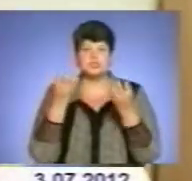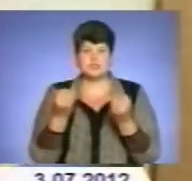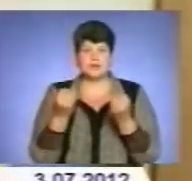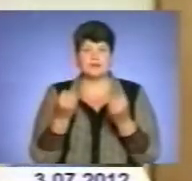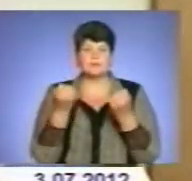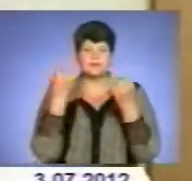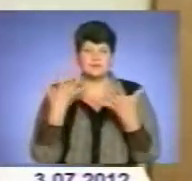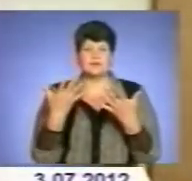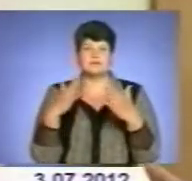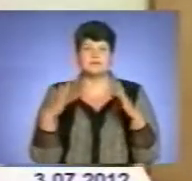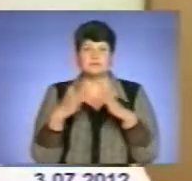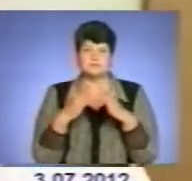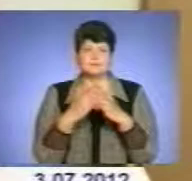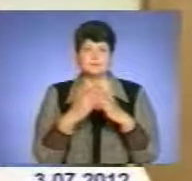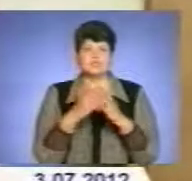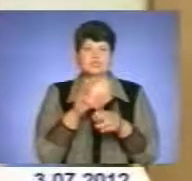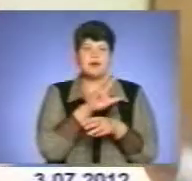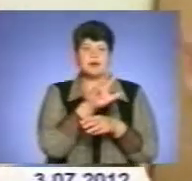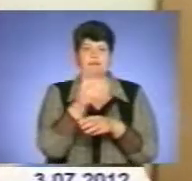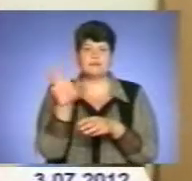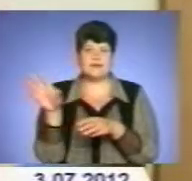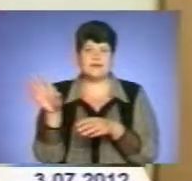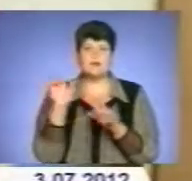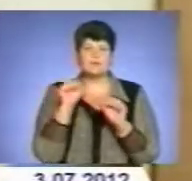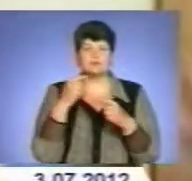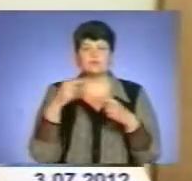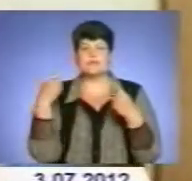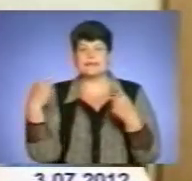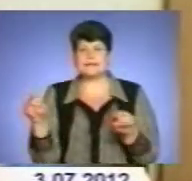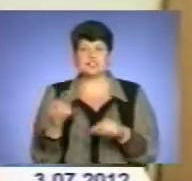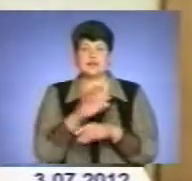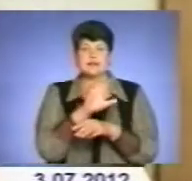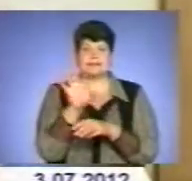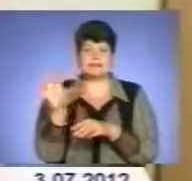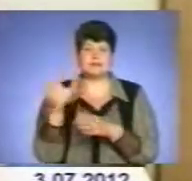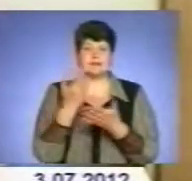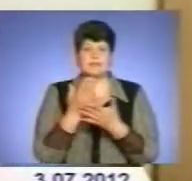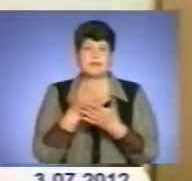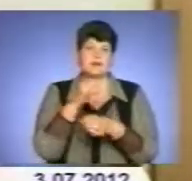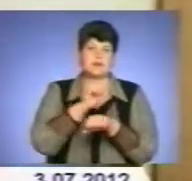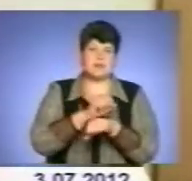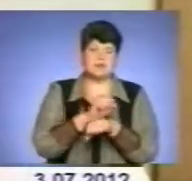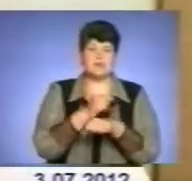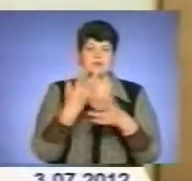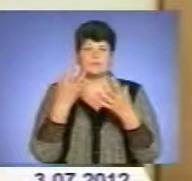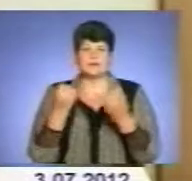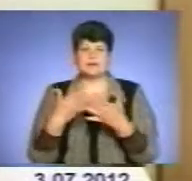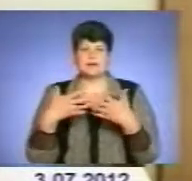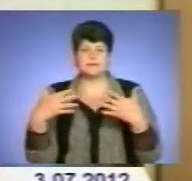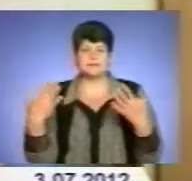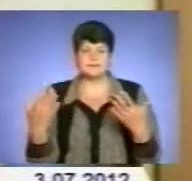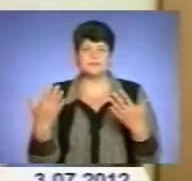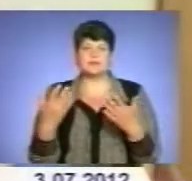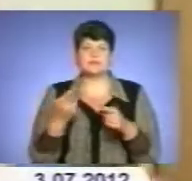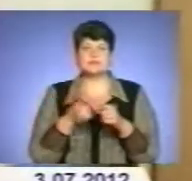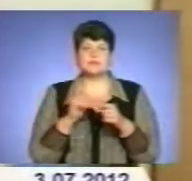кімнатна антенна, або це може бути наружна антенна, яка може зберігатися де на балконі. Звісно, краще було б, щоб це